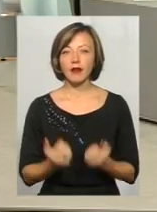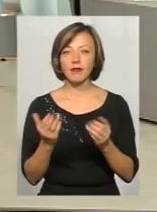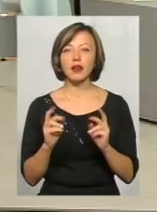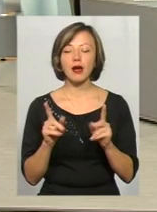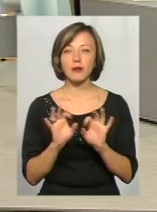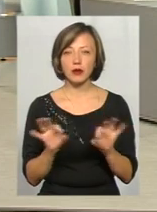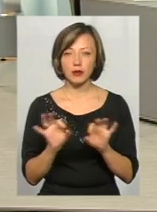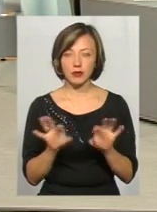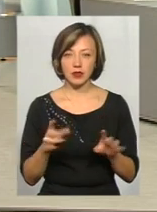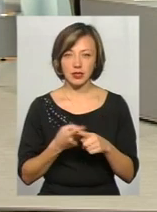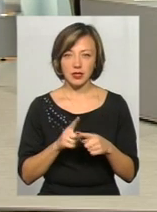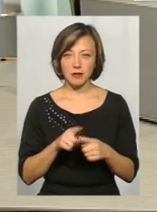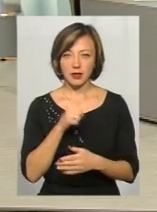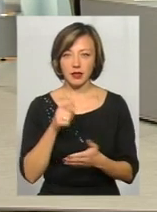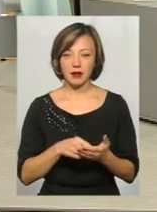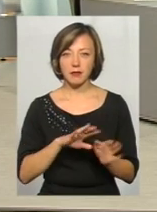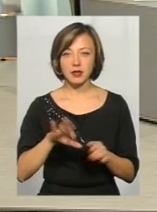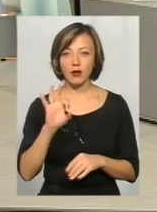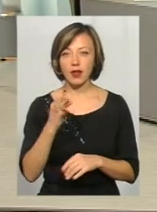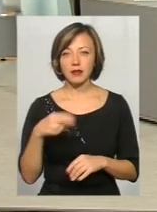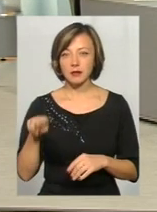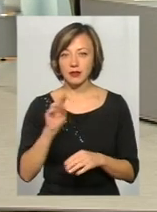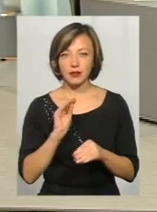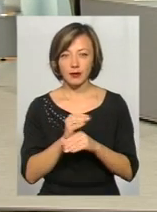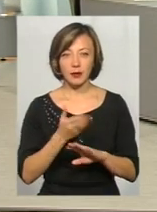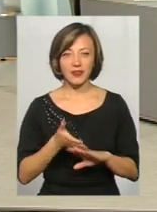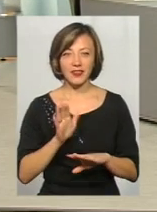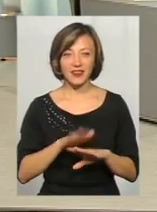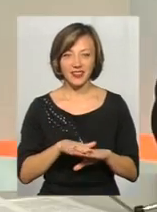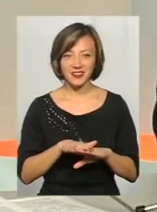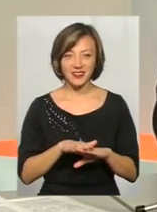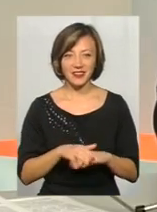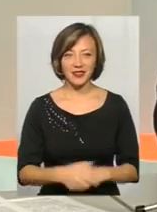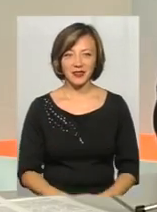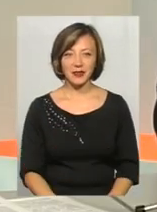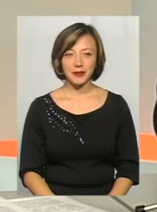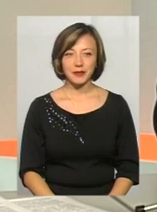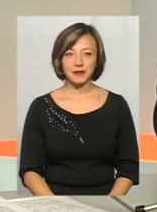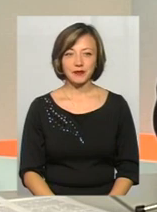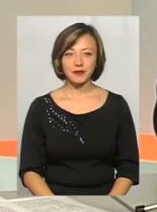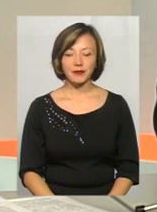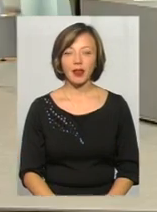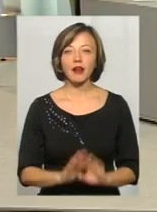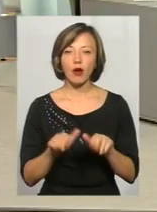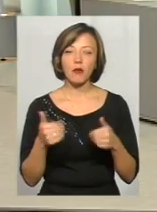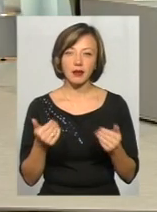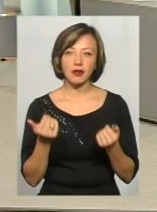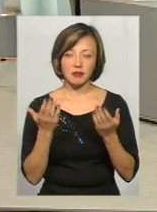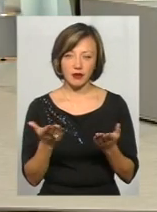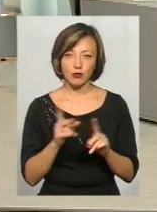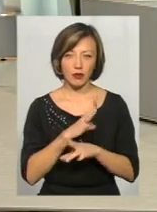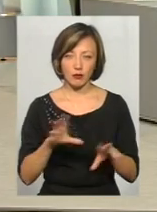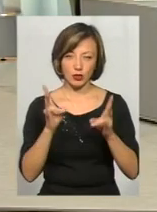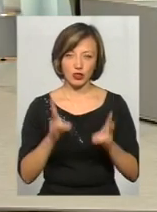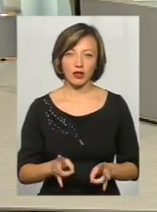Я думаю, в принципі, після Олега Дмитровича щось додати дуже важко. Добре, а тоді рекомендації, які ви можете дати для того, щоб